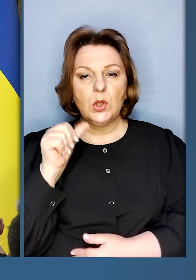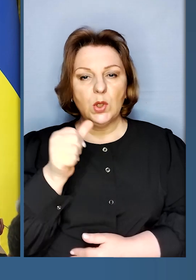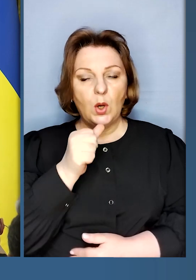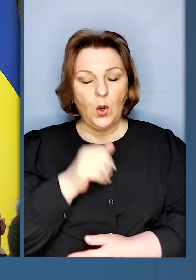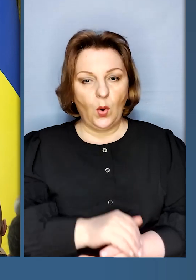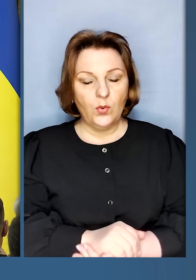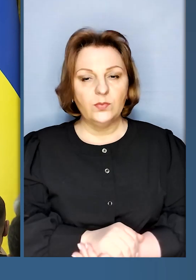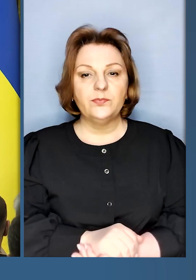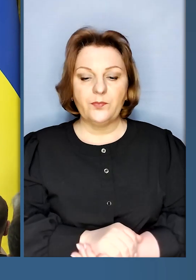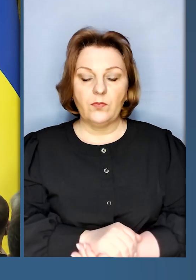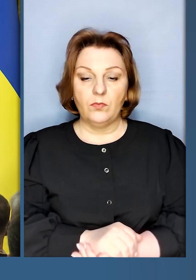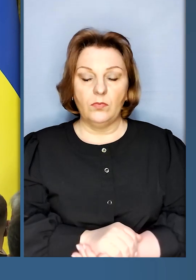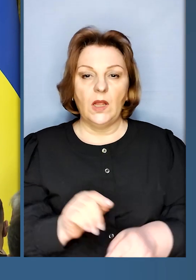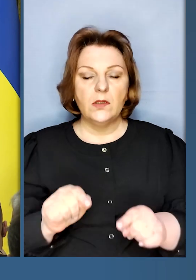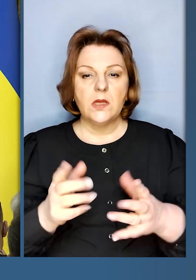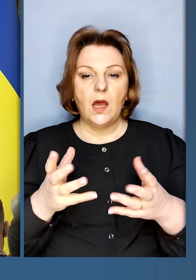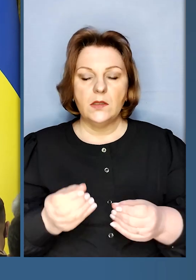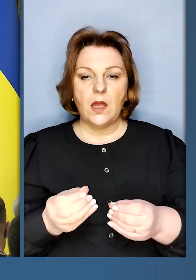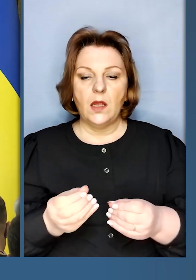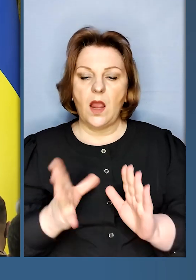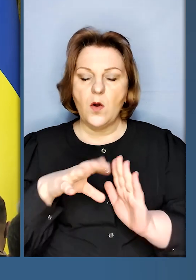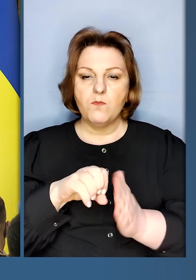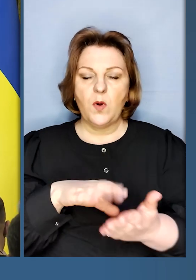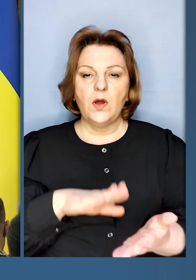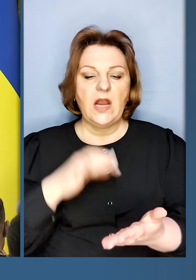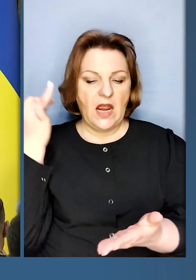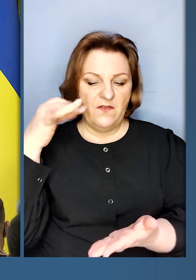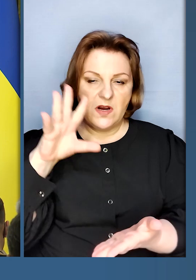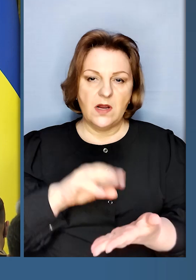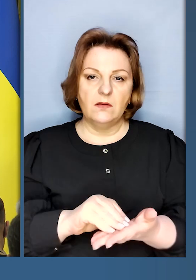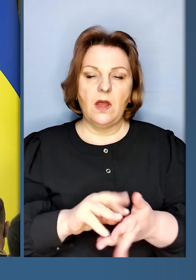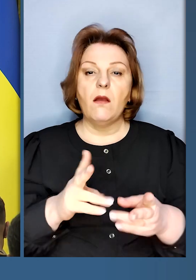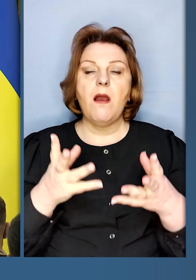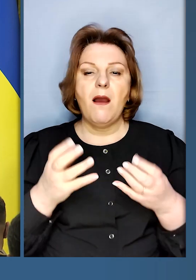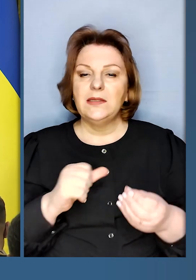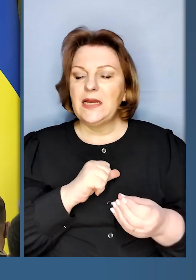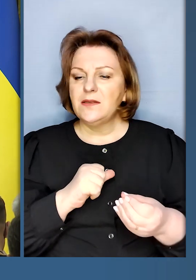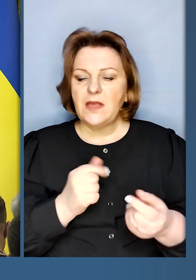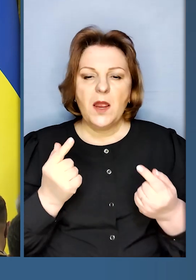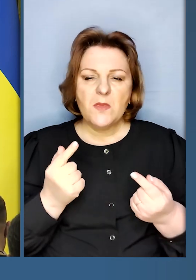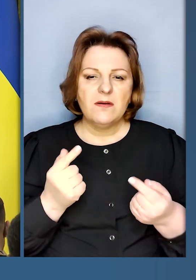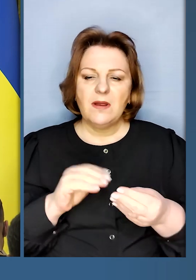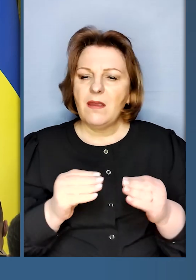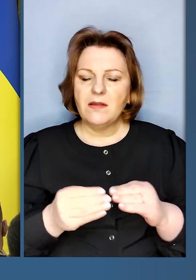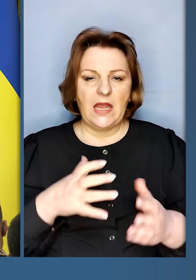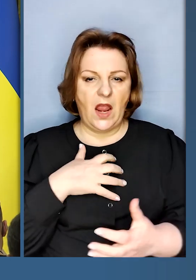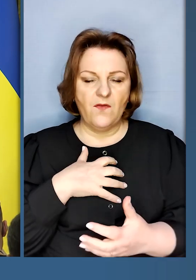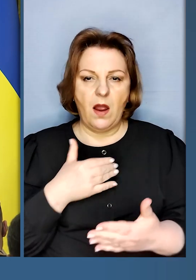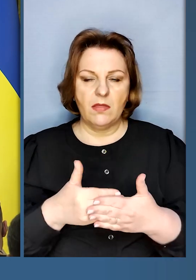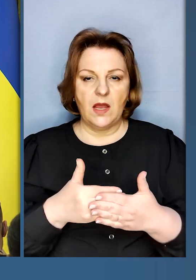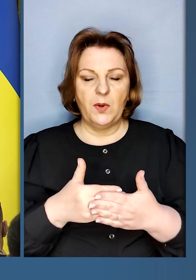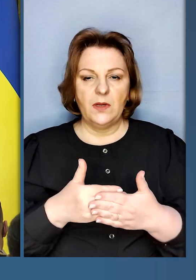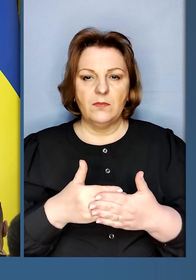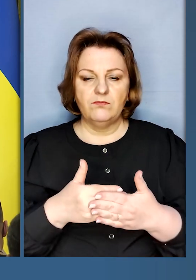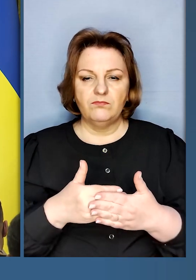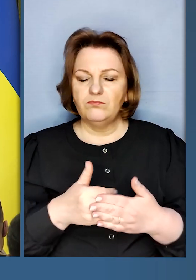року цей день перейшов до історії як день, так само критичний, так само важливий, як,